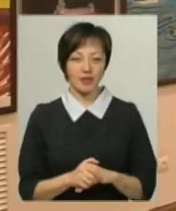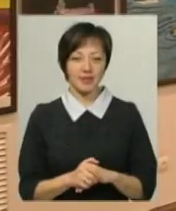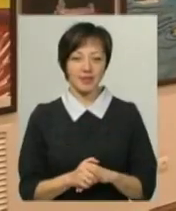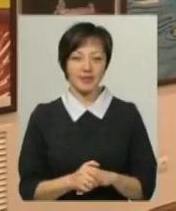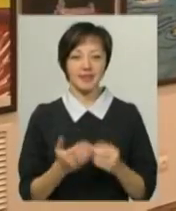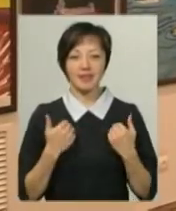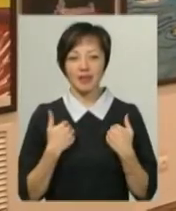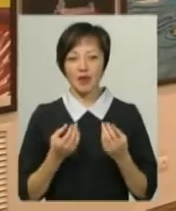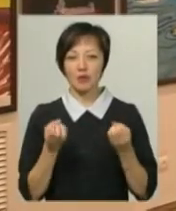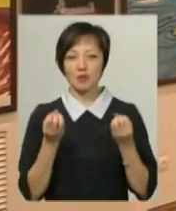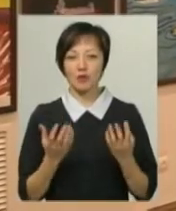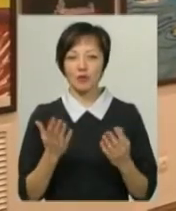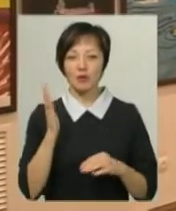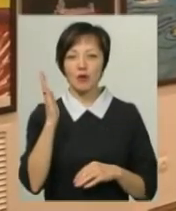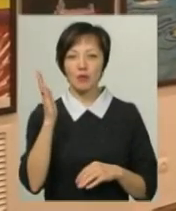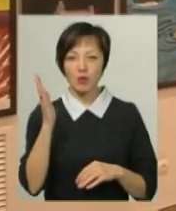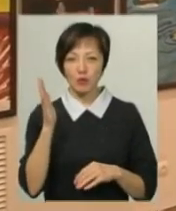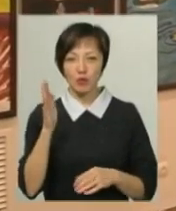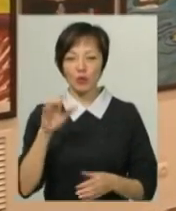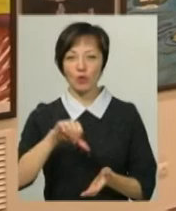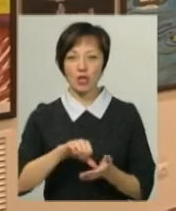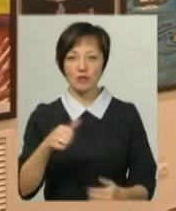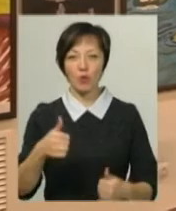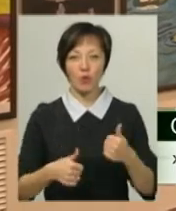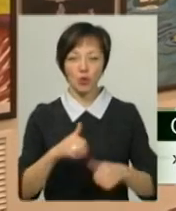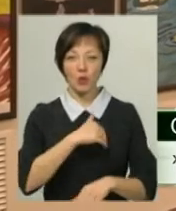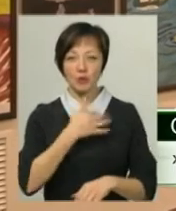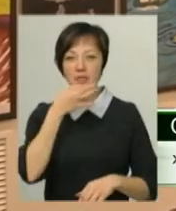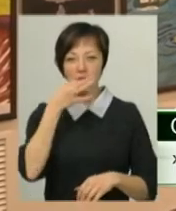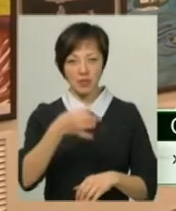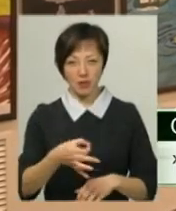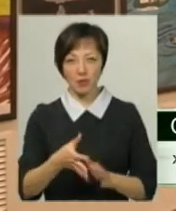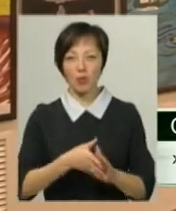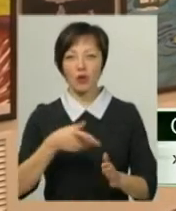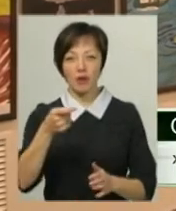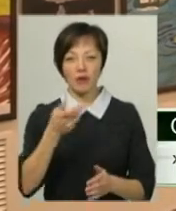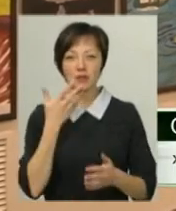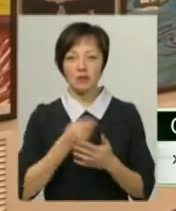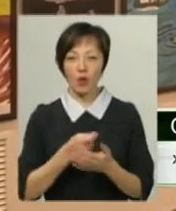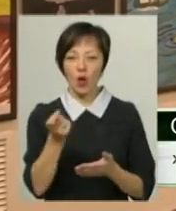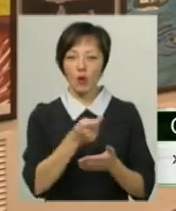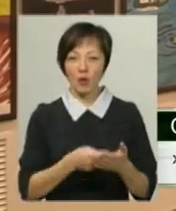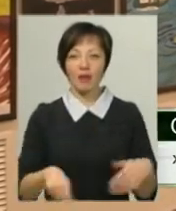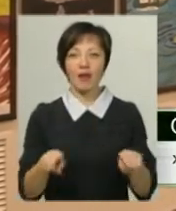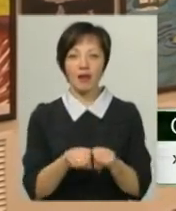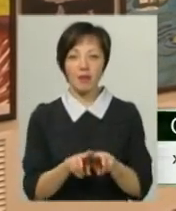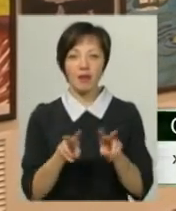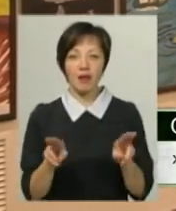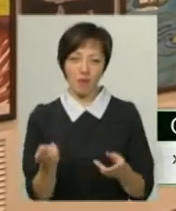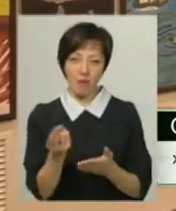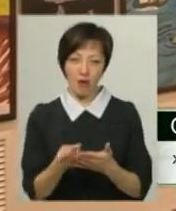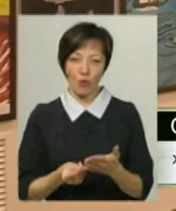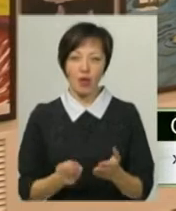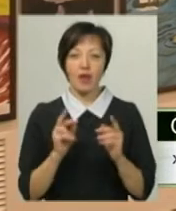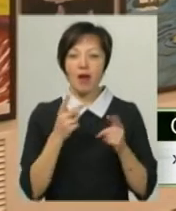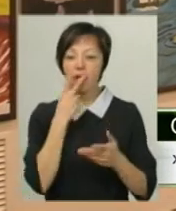майбутнім конкурсантам хотів би сказати – подавайте свої роботи такими, якими їх малюєте,